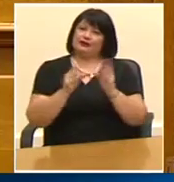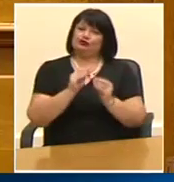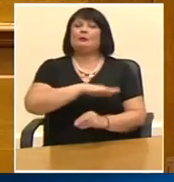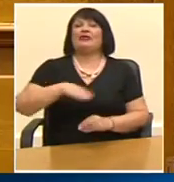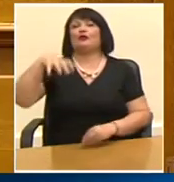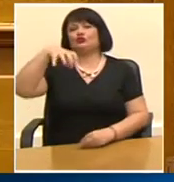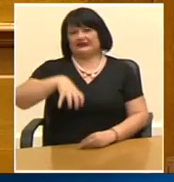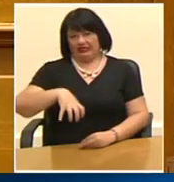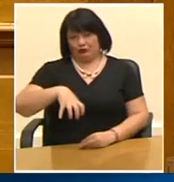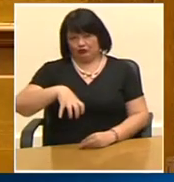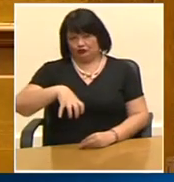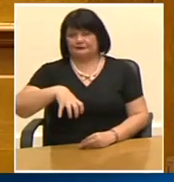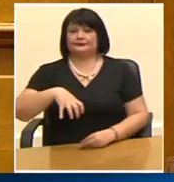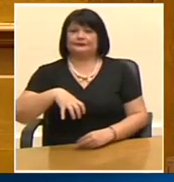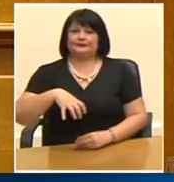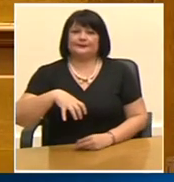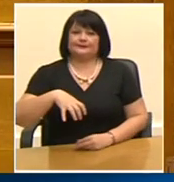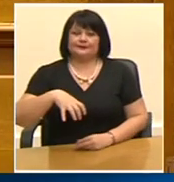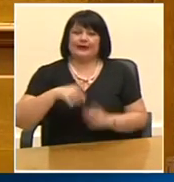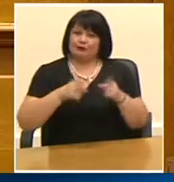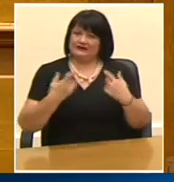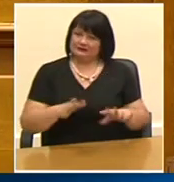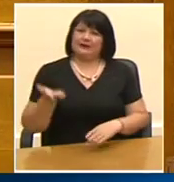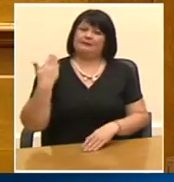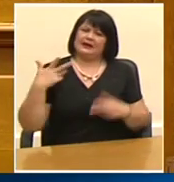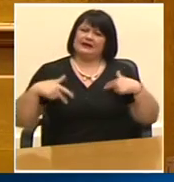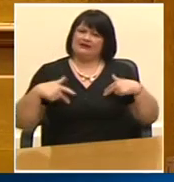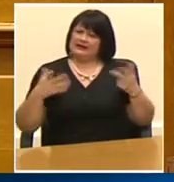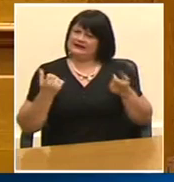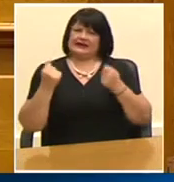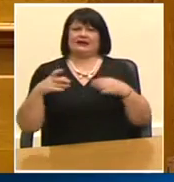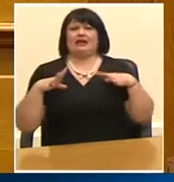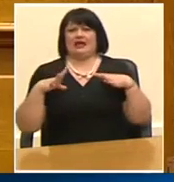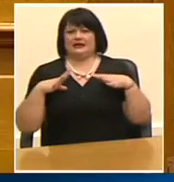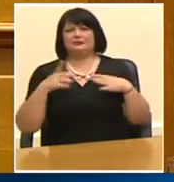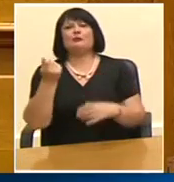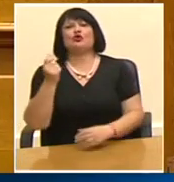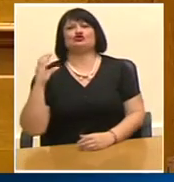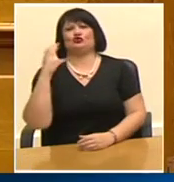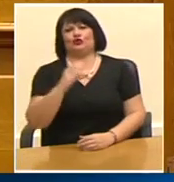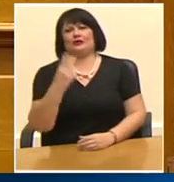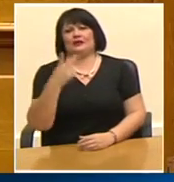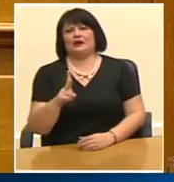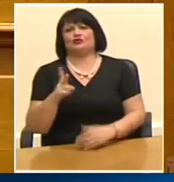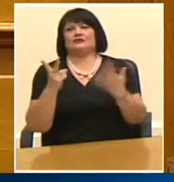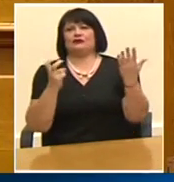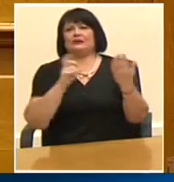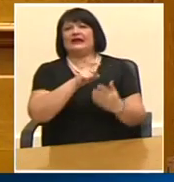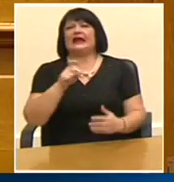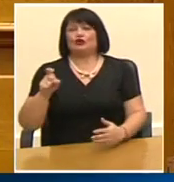η απόφαση υπήρχε ήδη από την προηγούμενη κυβέρνηση και είχε δεσμευτεί το ποσό 270 εκατομμύρια